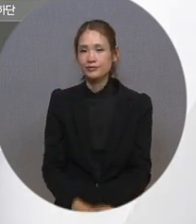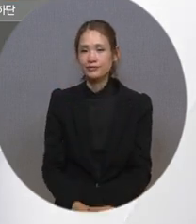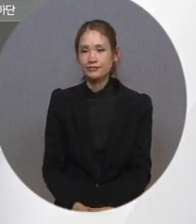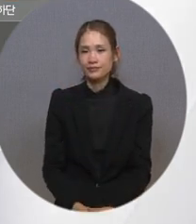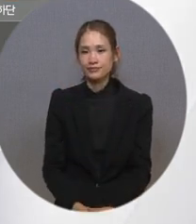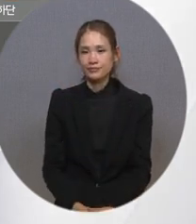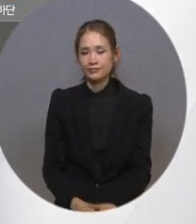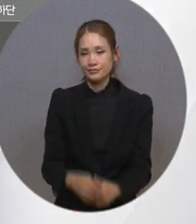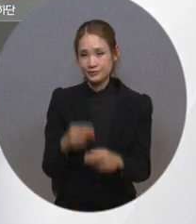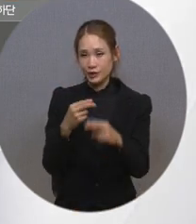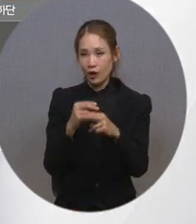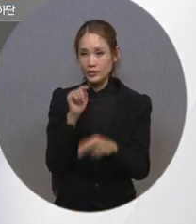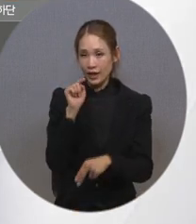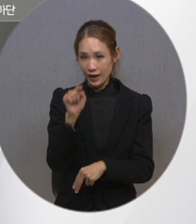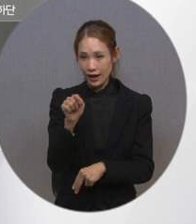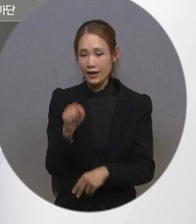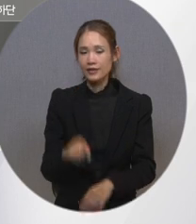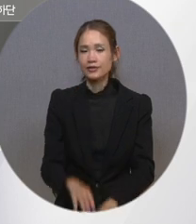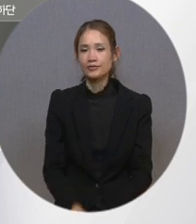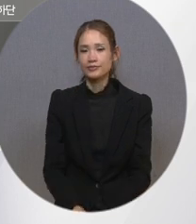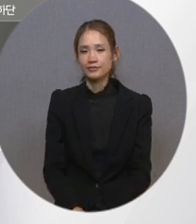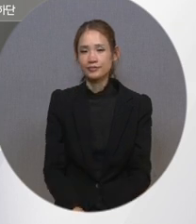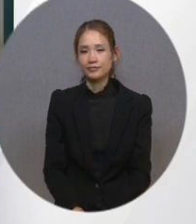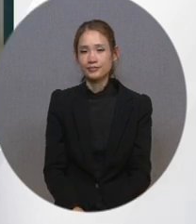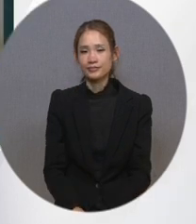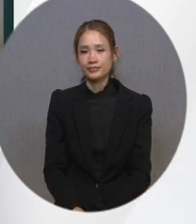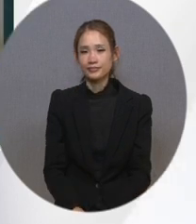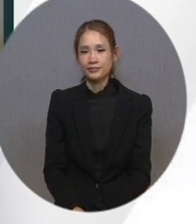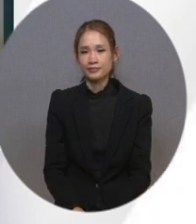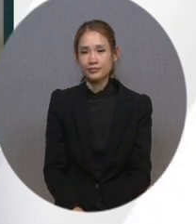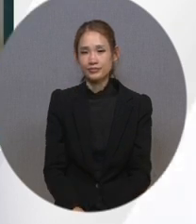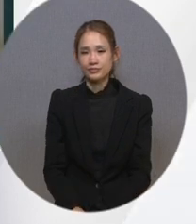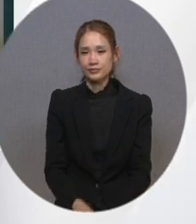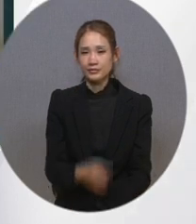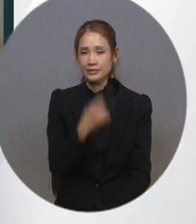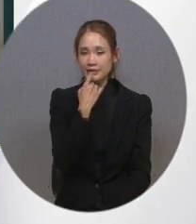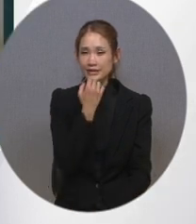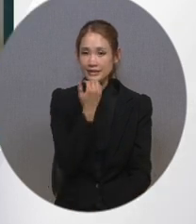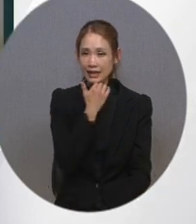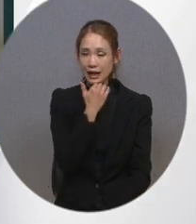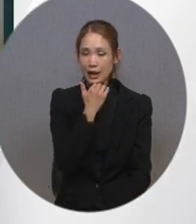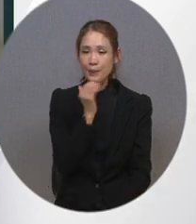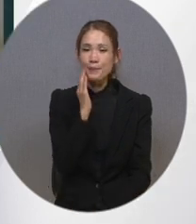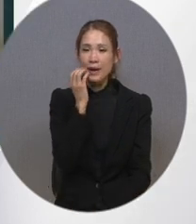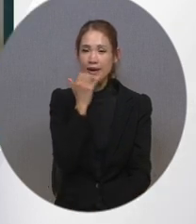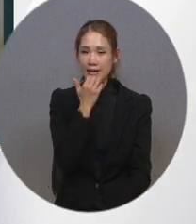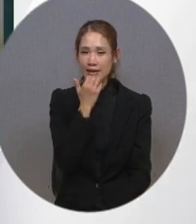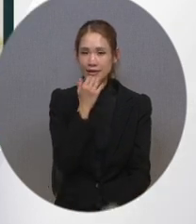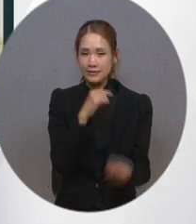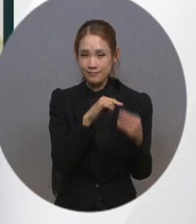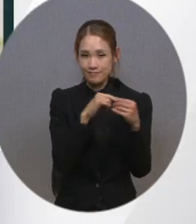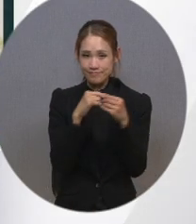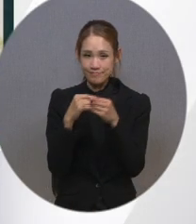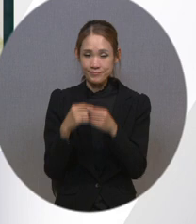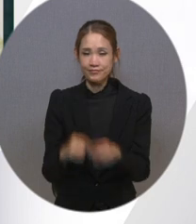저장해 주시면 적용됩니다. 먼저 흰색 글씨의 파란색 배경 자막입니다.